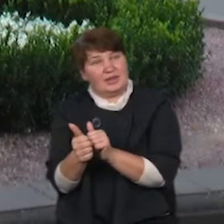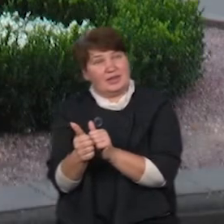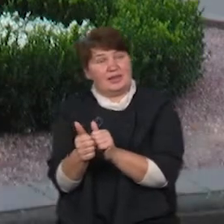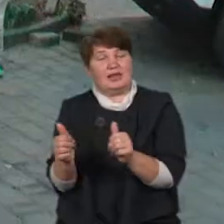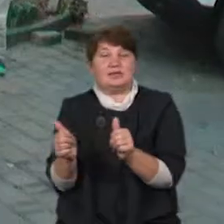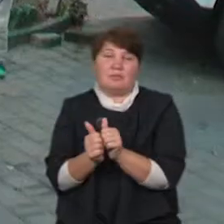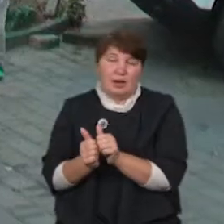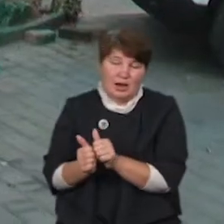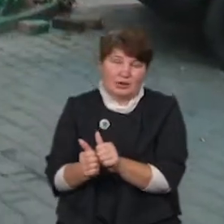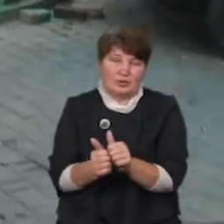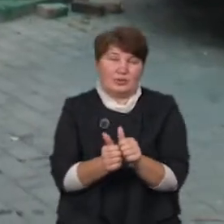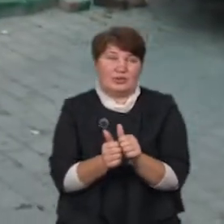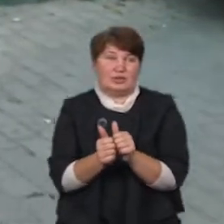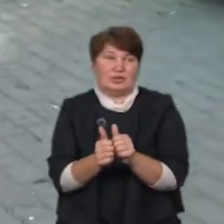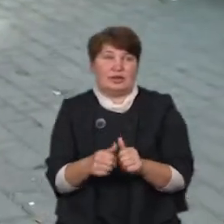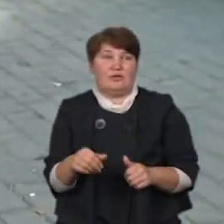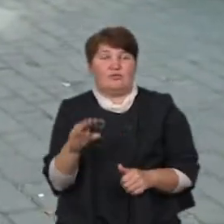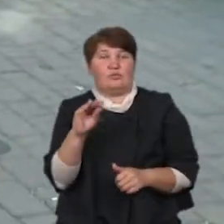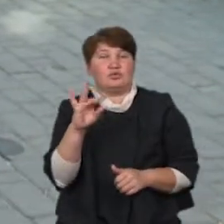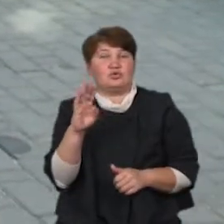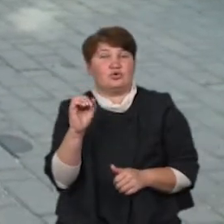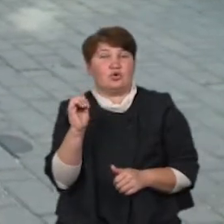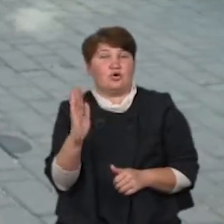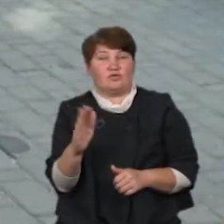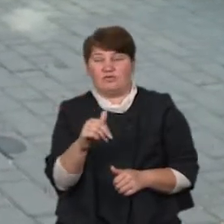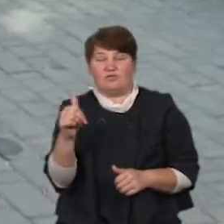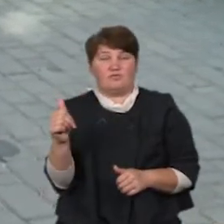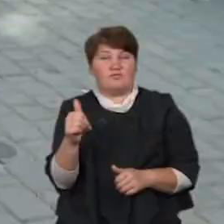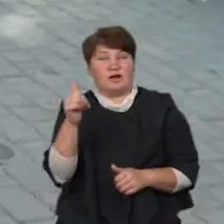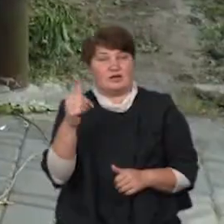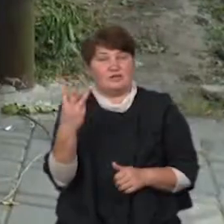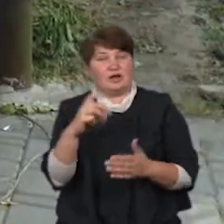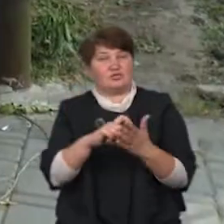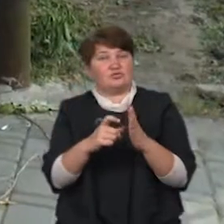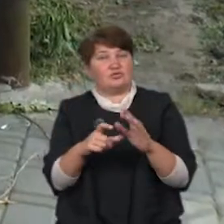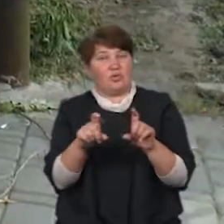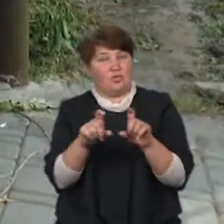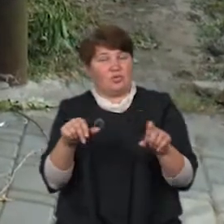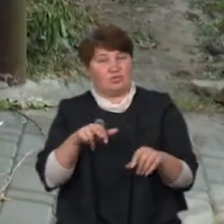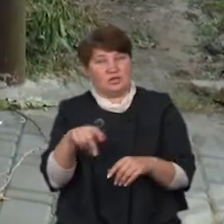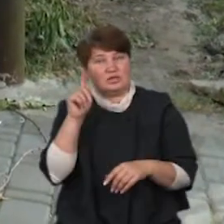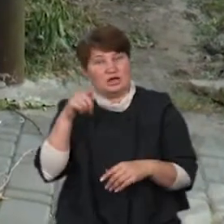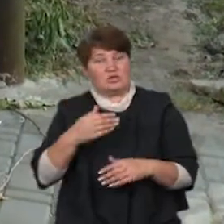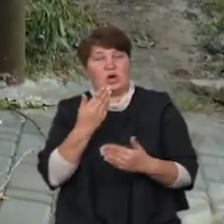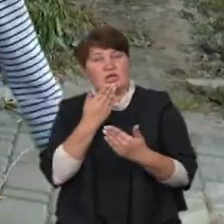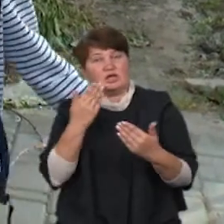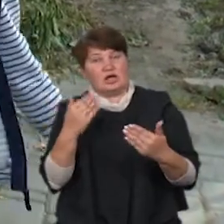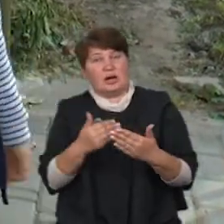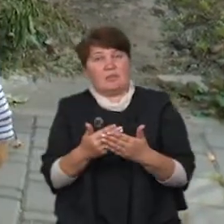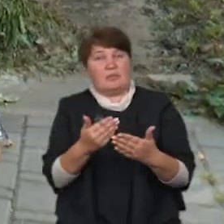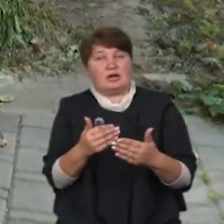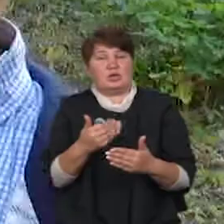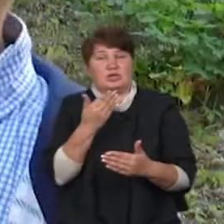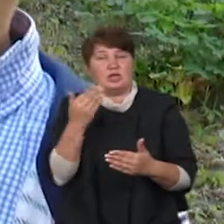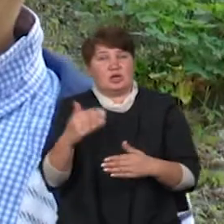ходила. Барнард Фомічов сьогодні вперше відвідав третю школу. Вже знає, що сидітиме за останньою або перед останньою партою.